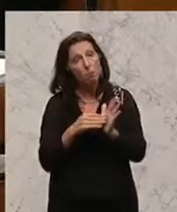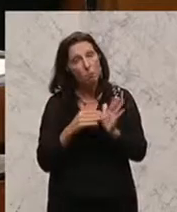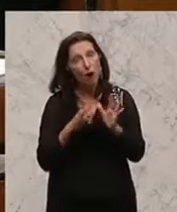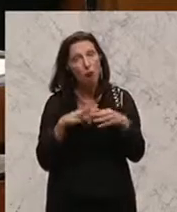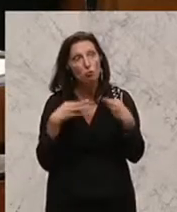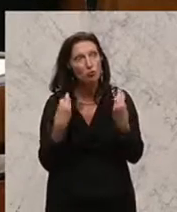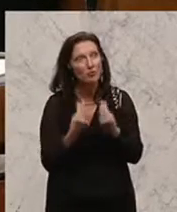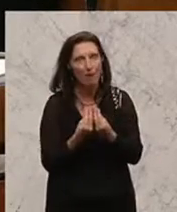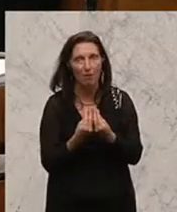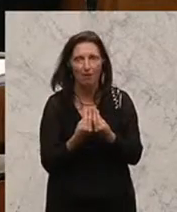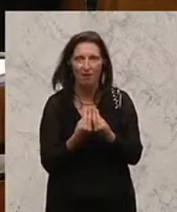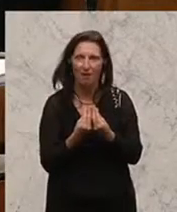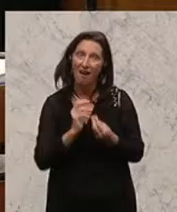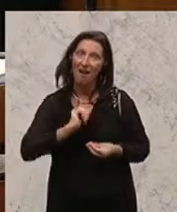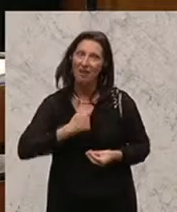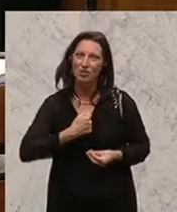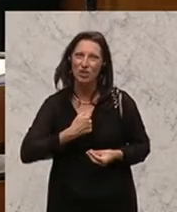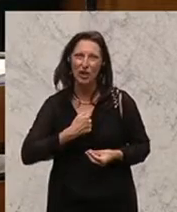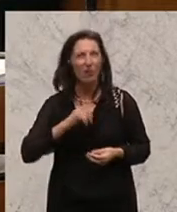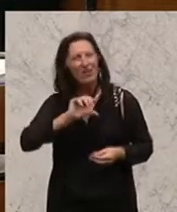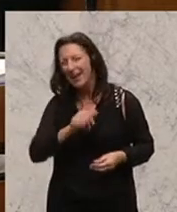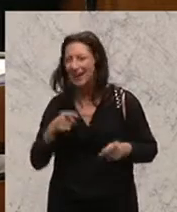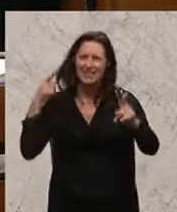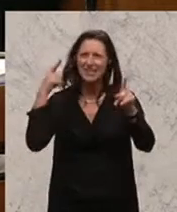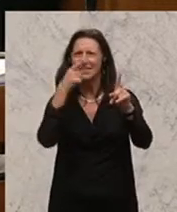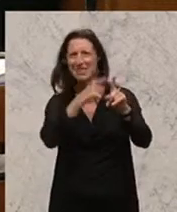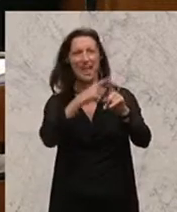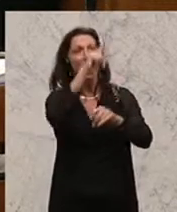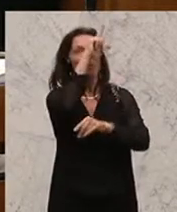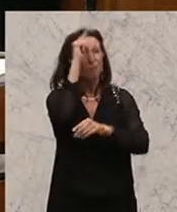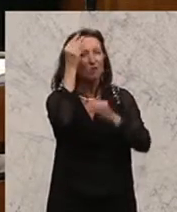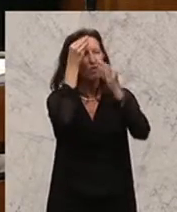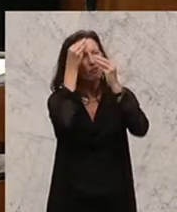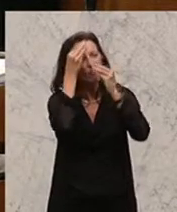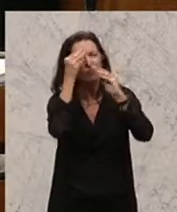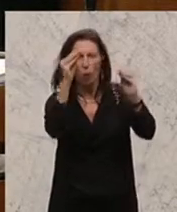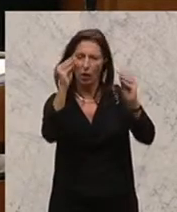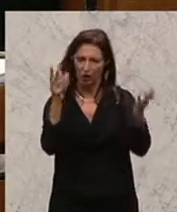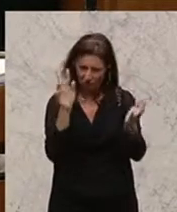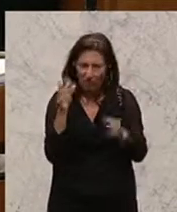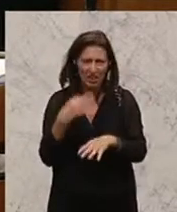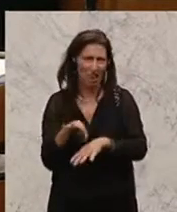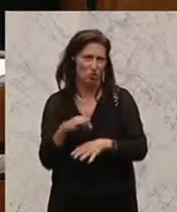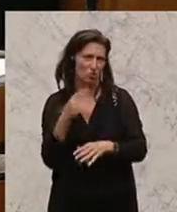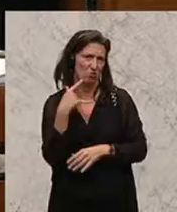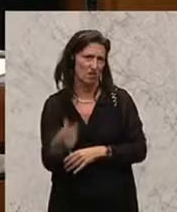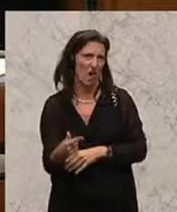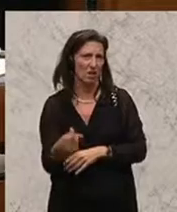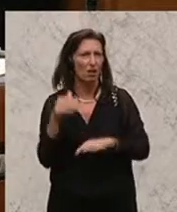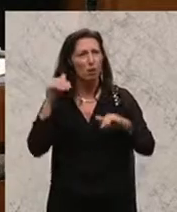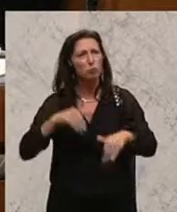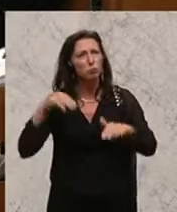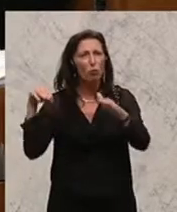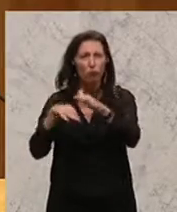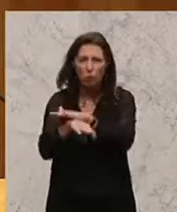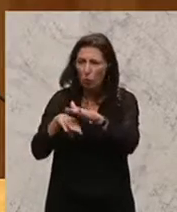Menschenwürde im Vordergrund steht, wie der Vizekanzler gesagt hat. Und Sie müssen es ermöglichen, dass den Flüchtlingen in Österreich das geboten wird, was